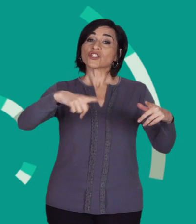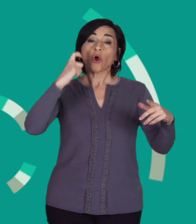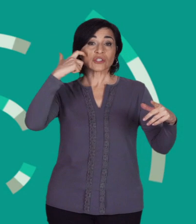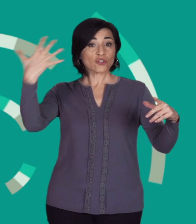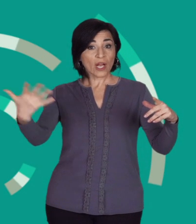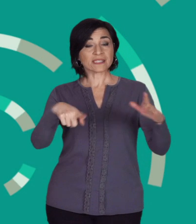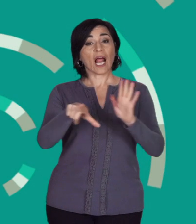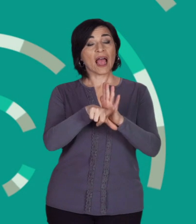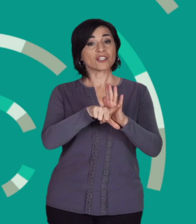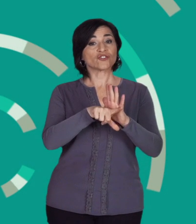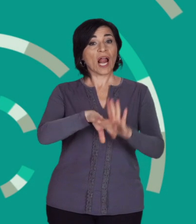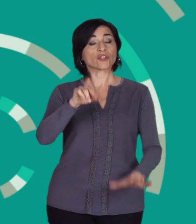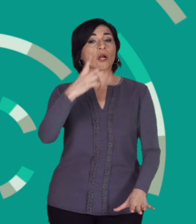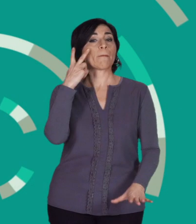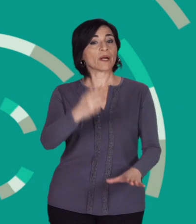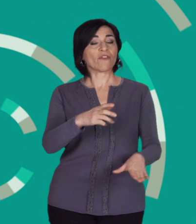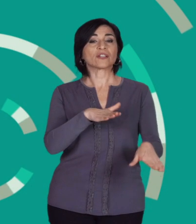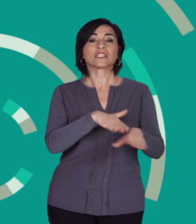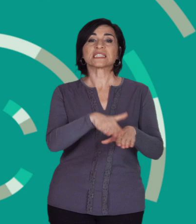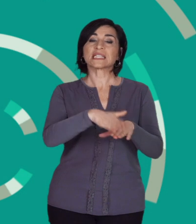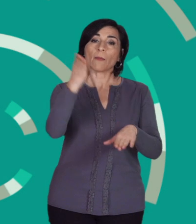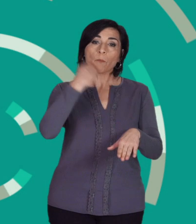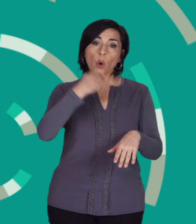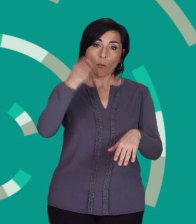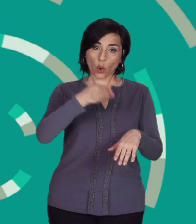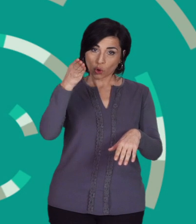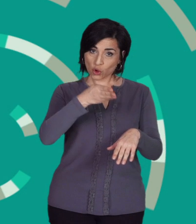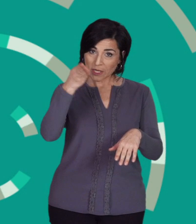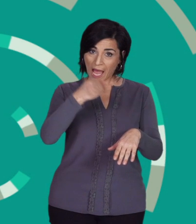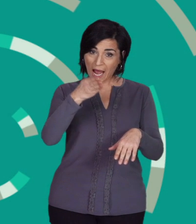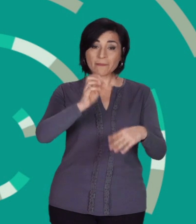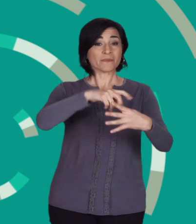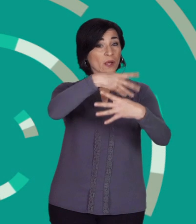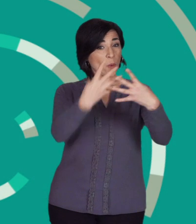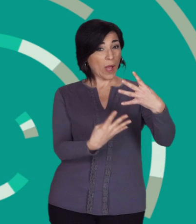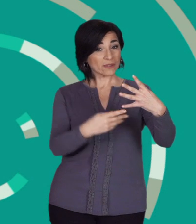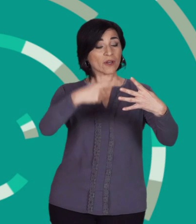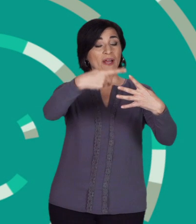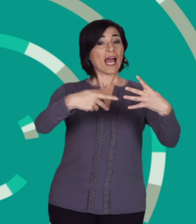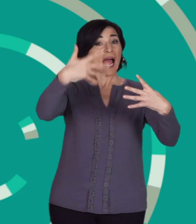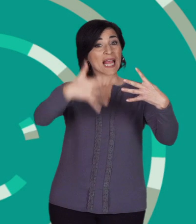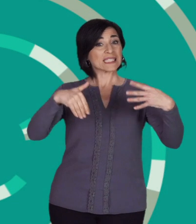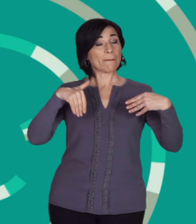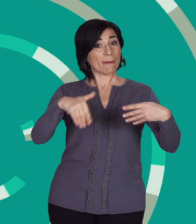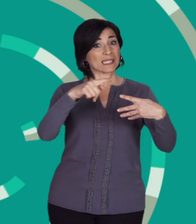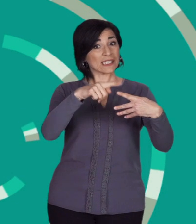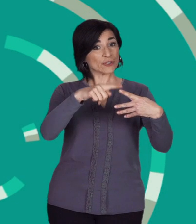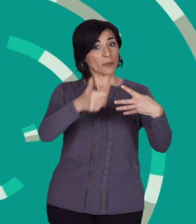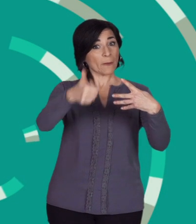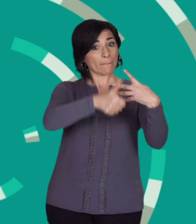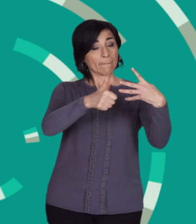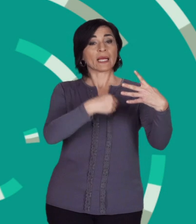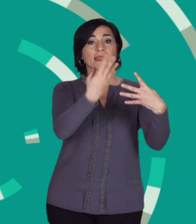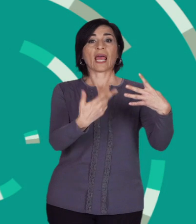circoscrizione estero, la legge elettorale prevede un sistema proporzionale con assegnazione dei seggi tra le liste